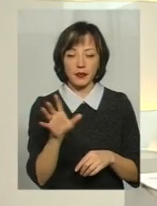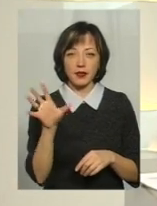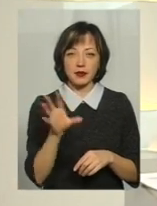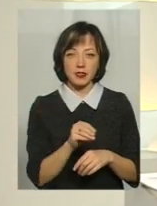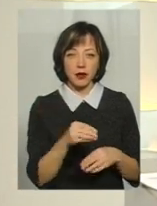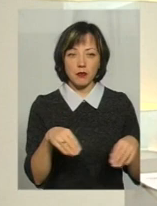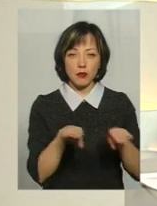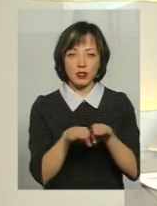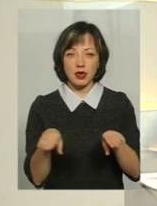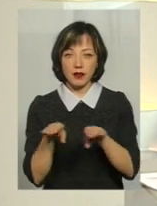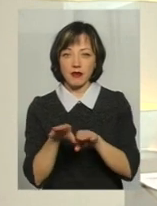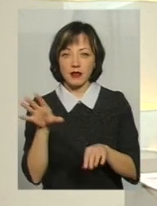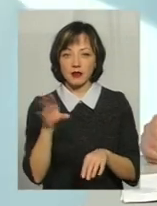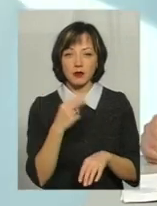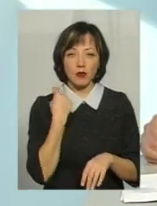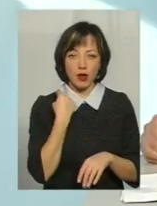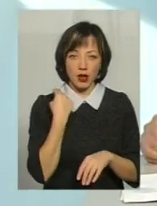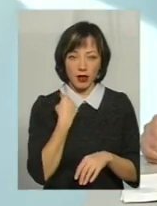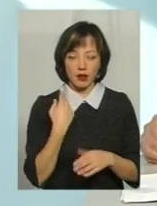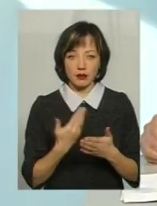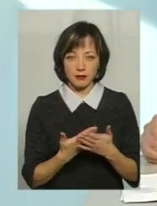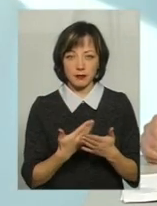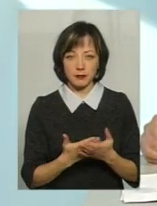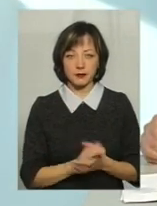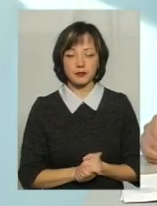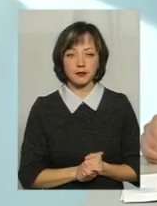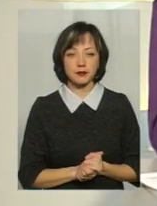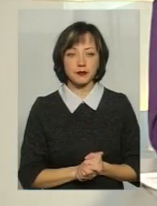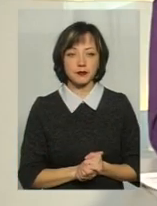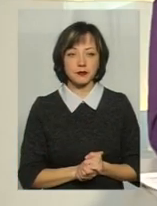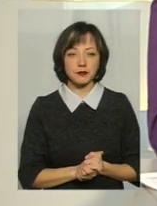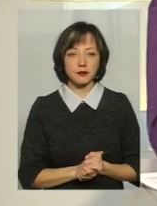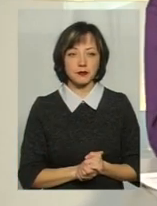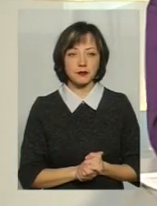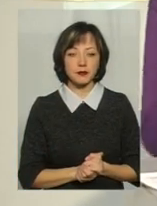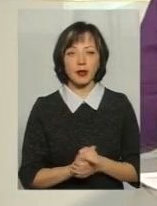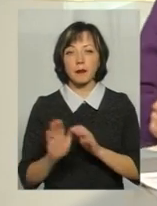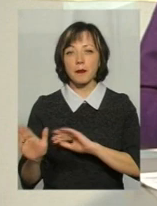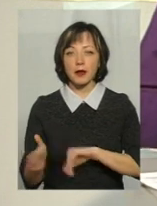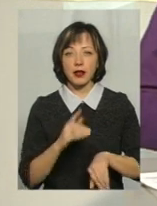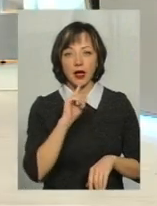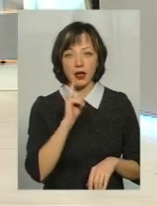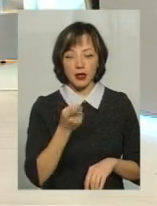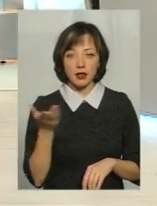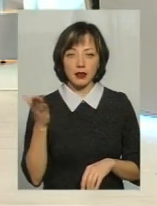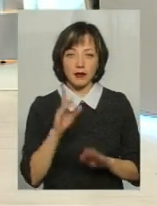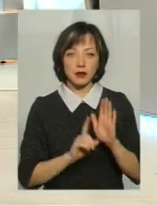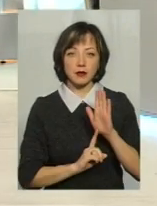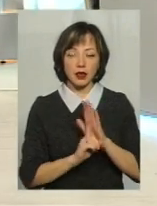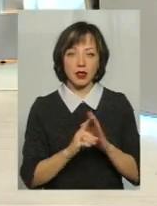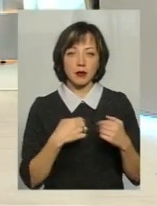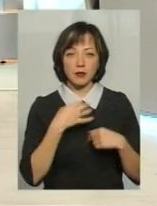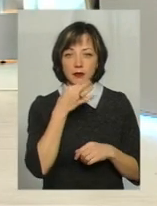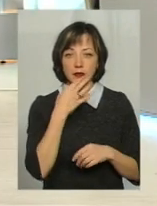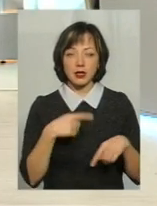позакривали, так би мовити, всі свої борги, умовно кажучи. Минає рік, ну давайте візьмемо, ну я люблю